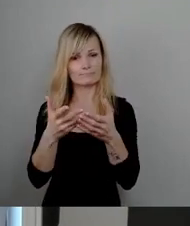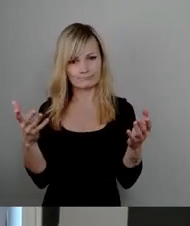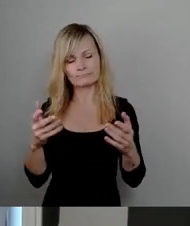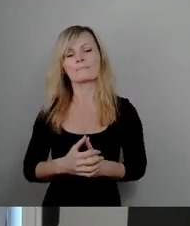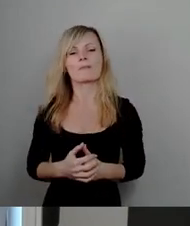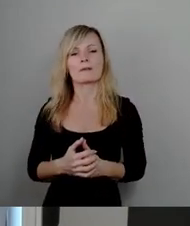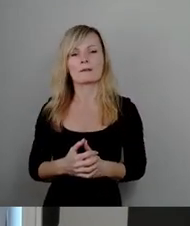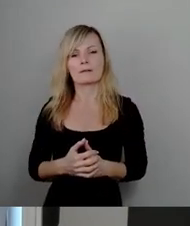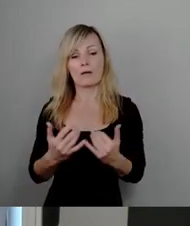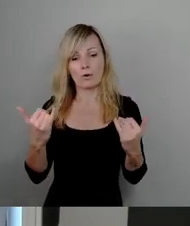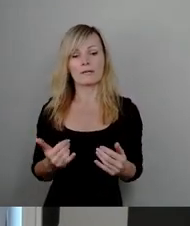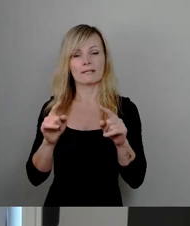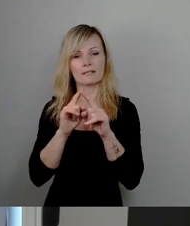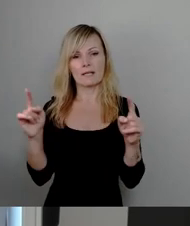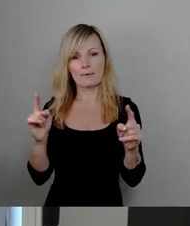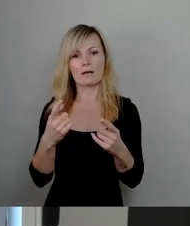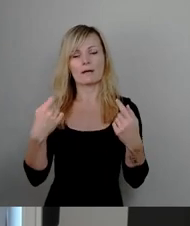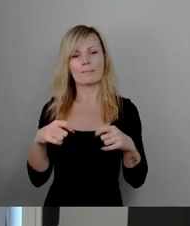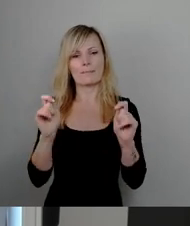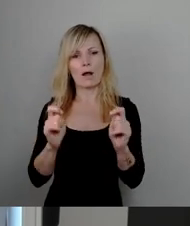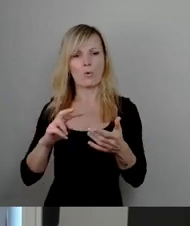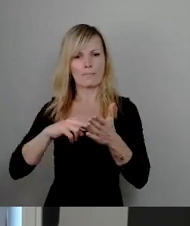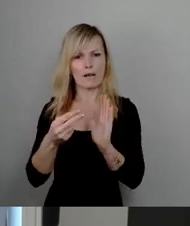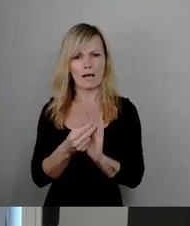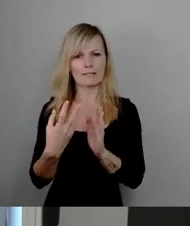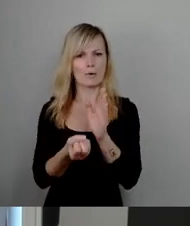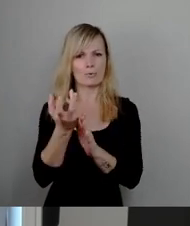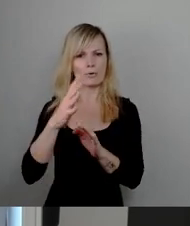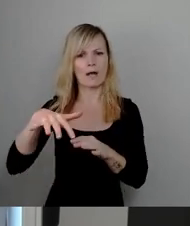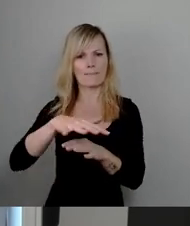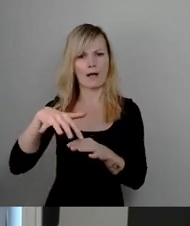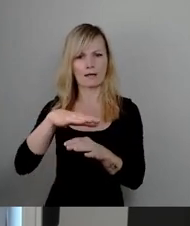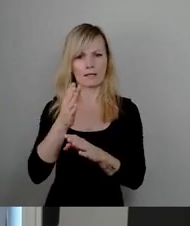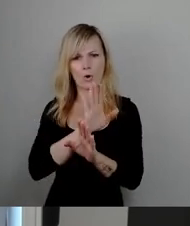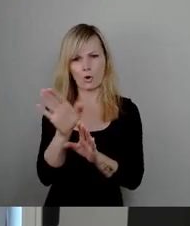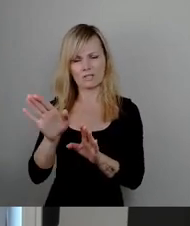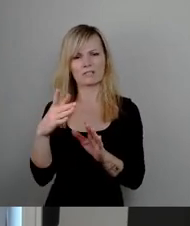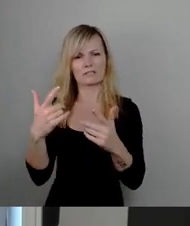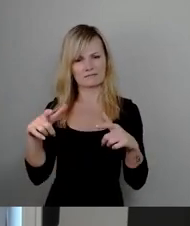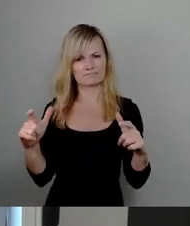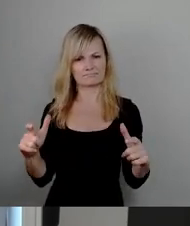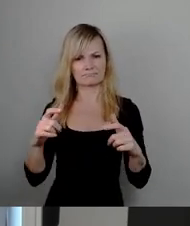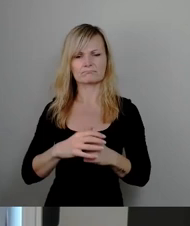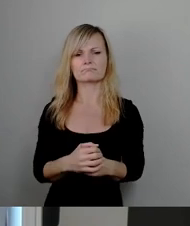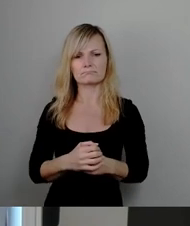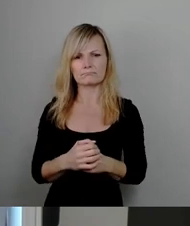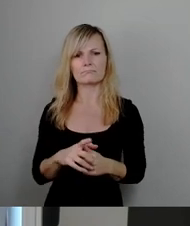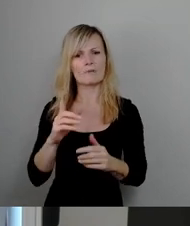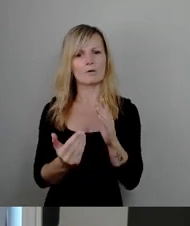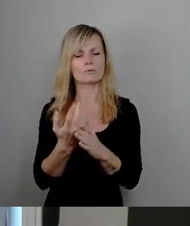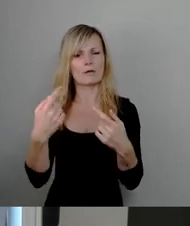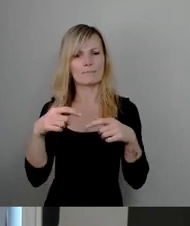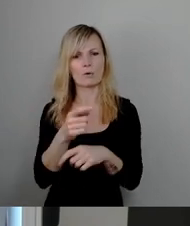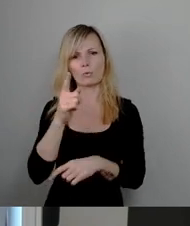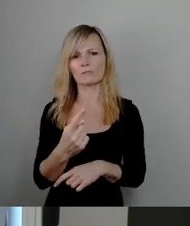umfangreichen Bebauungsplan am Blüherpark Ost und auch, ich möchte den Fokus legen auf den Neubau der 101. Oberschule, der dort